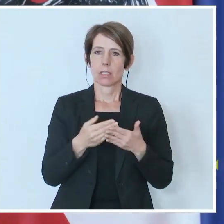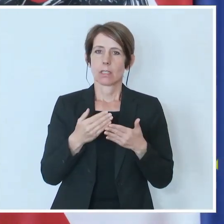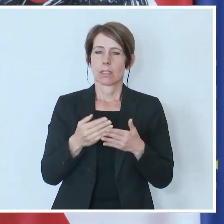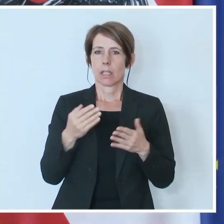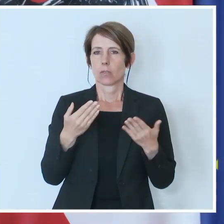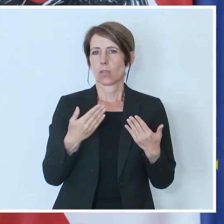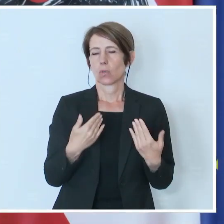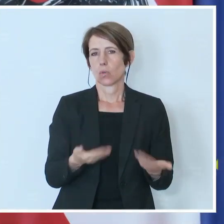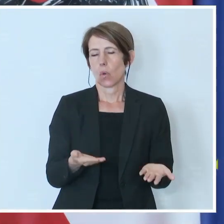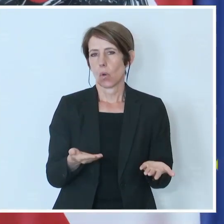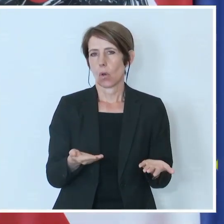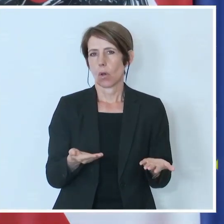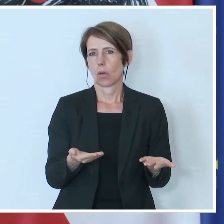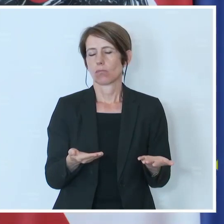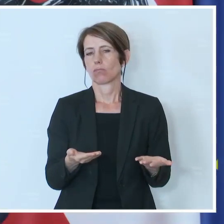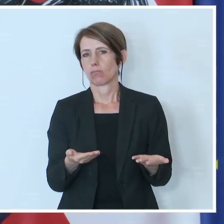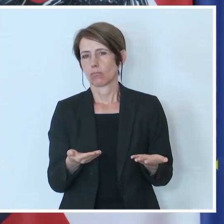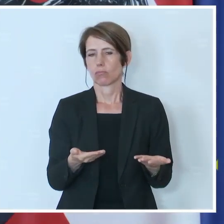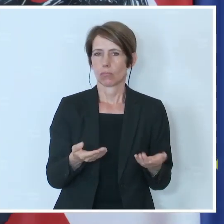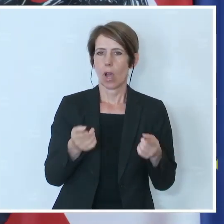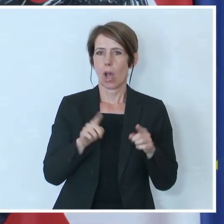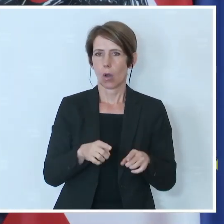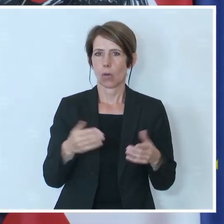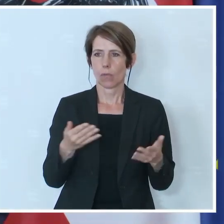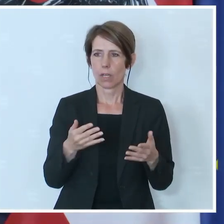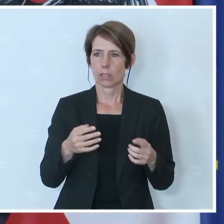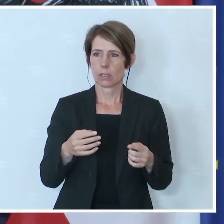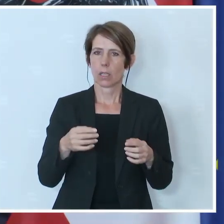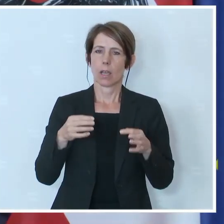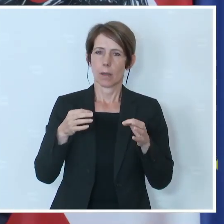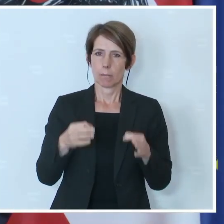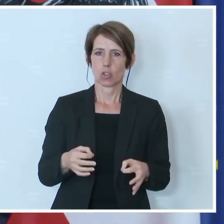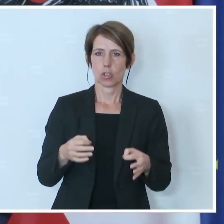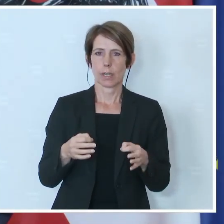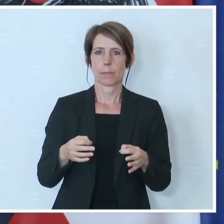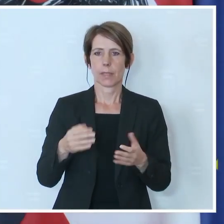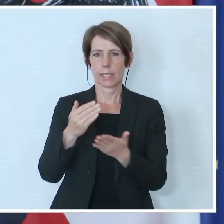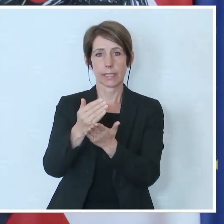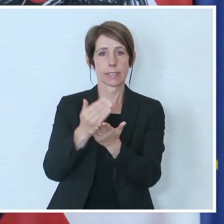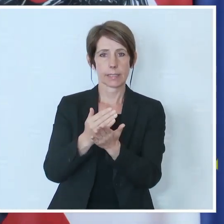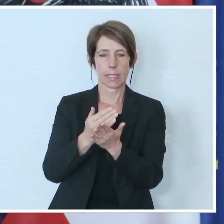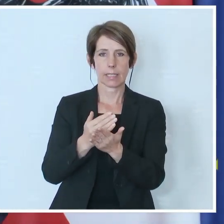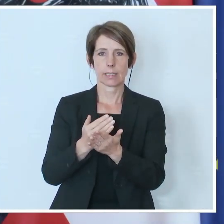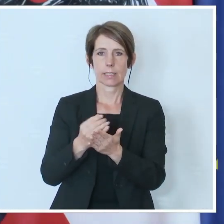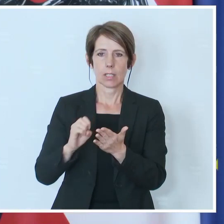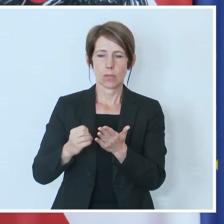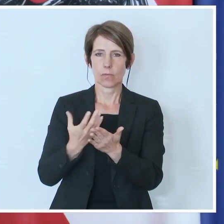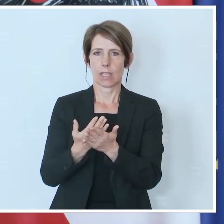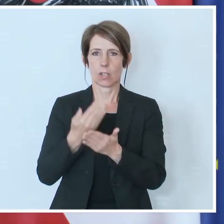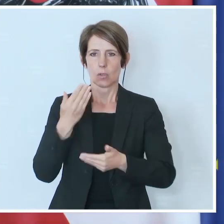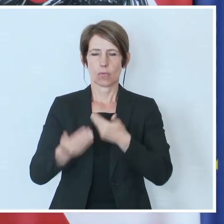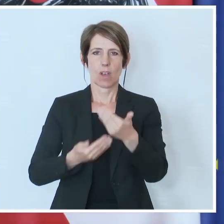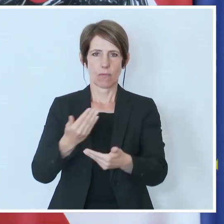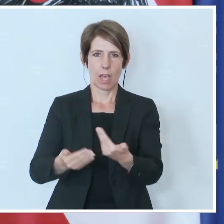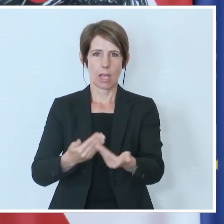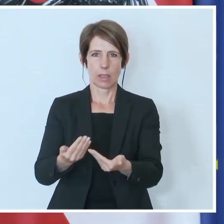Insofern wird ja auch noch in den entsprechenden Gesetzwerdungsverfahren, wo ja die